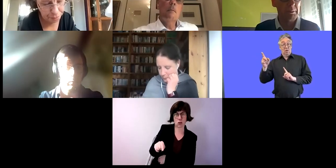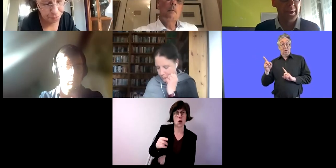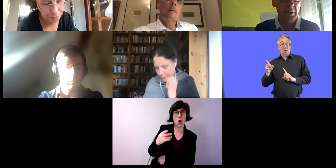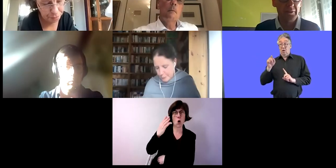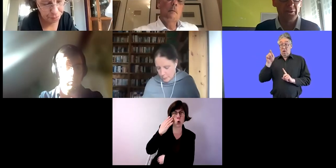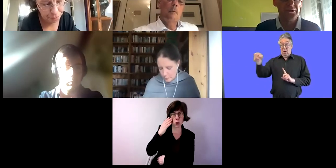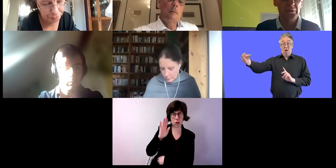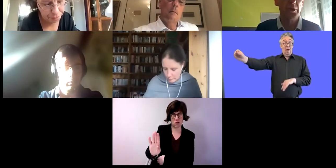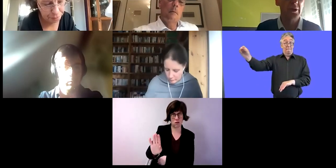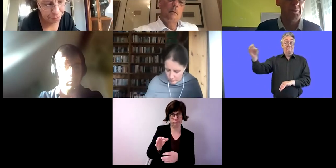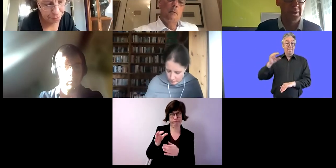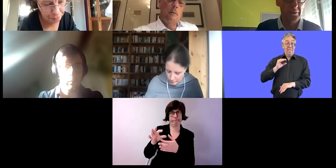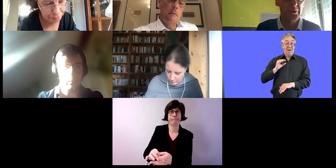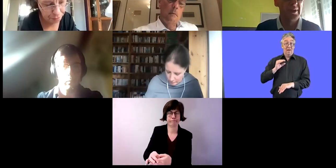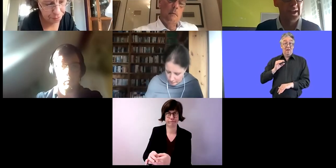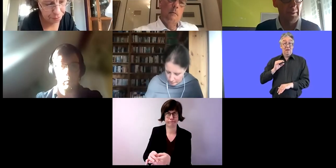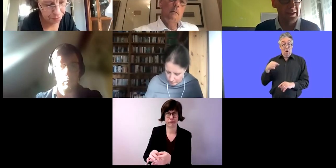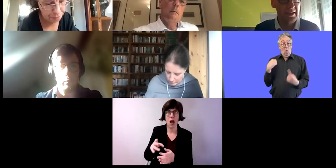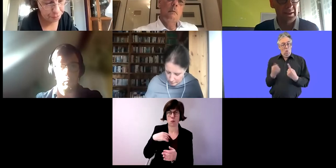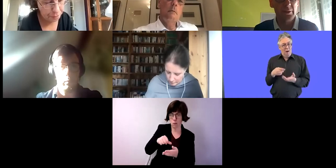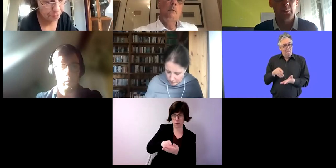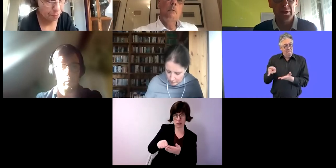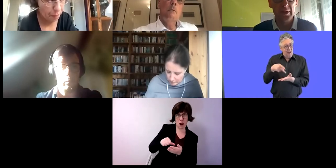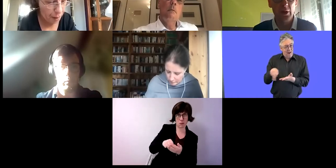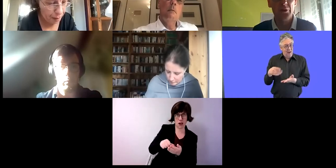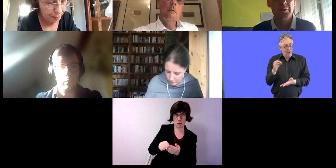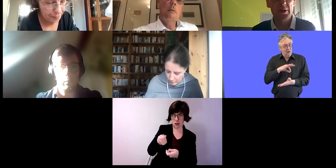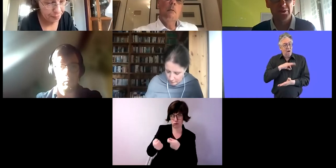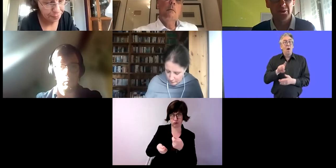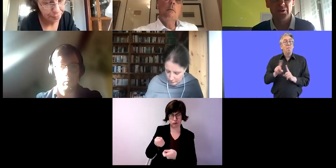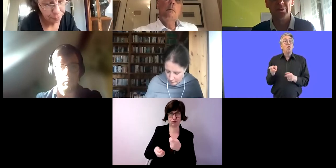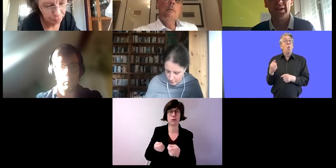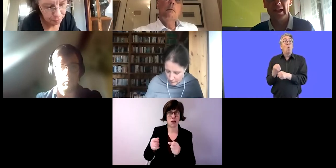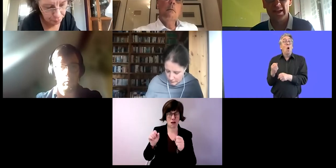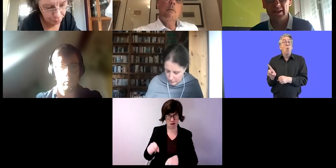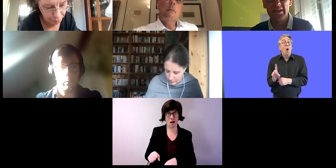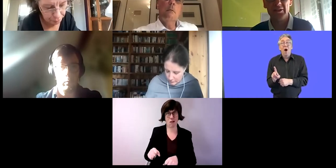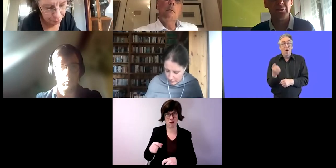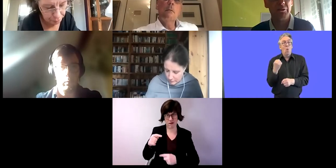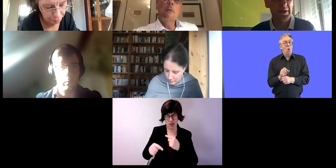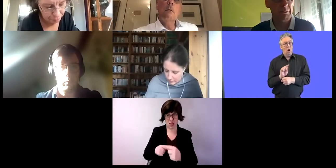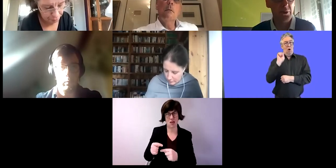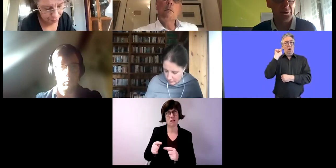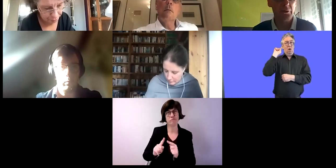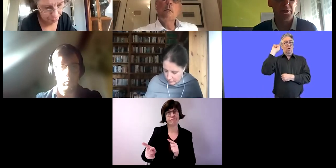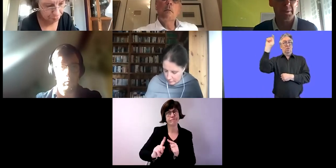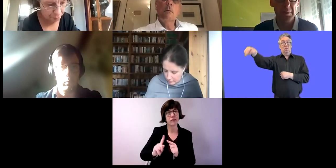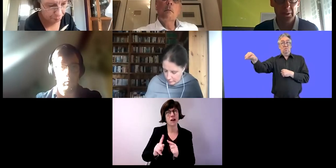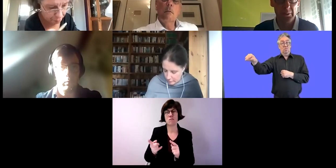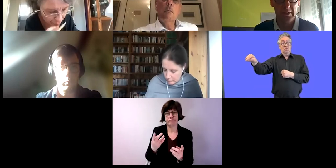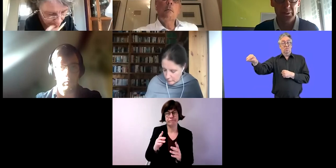arbeiten. Man wird zwar bezahlt, man ist eine Custom-Work